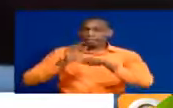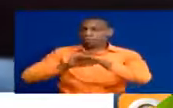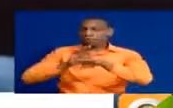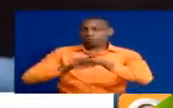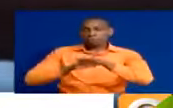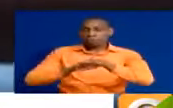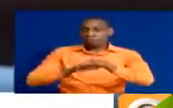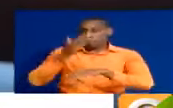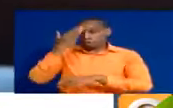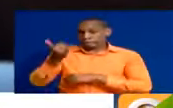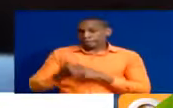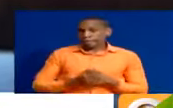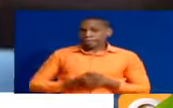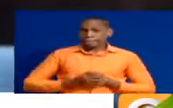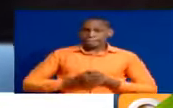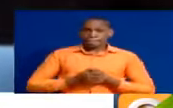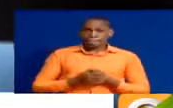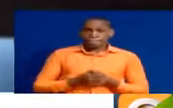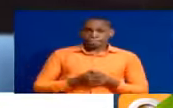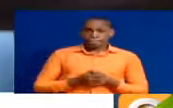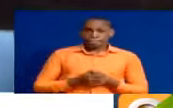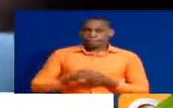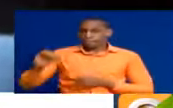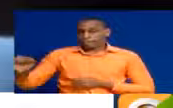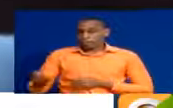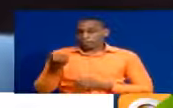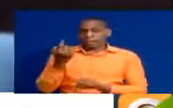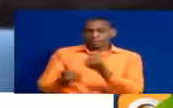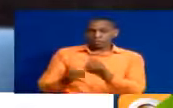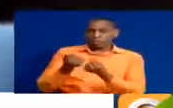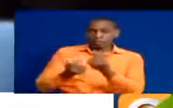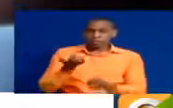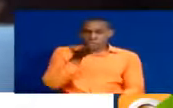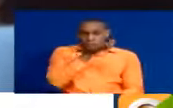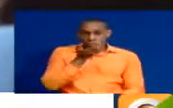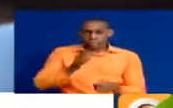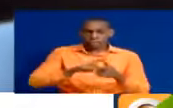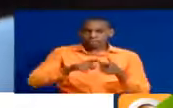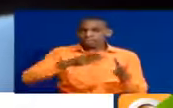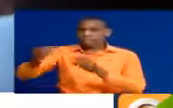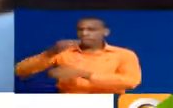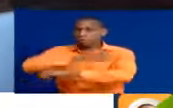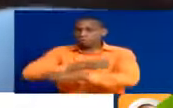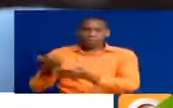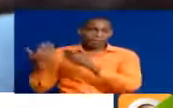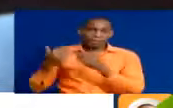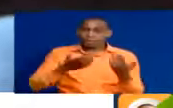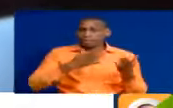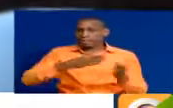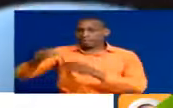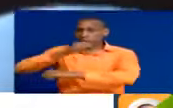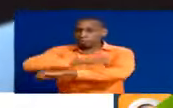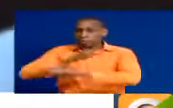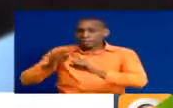mazuri sana. Kwa sababu, nilikuwa na muka, napika uji, halafu naenda tushule, naoga naenda